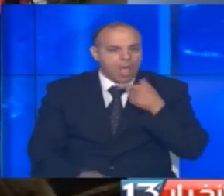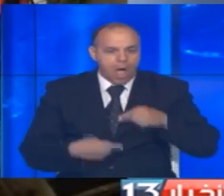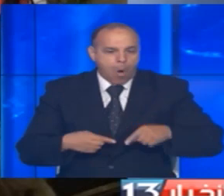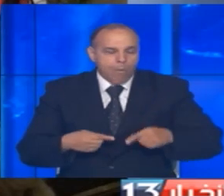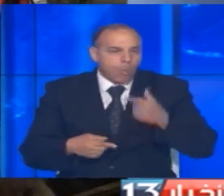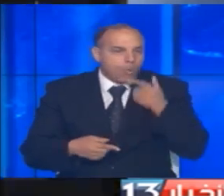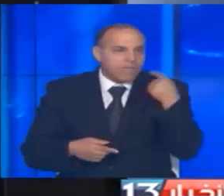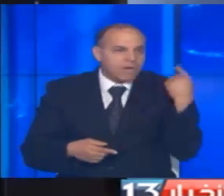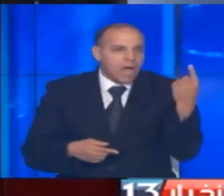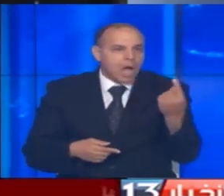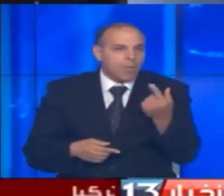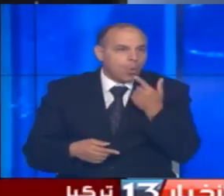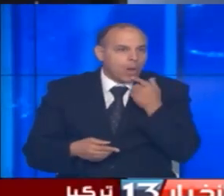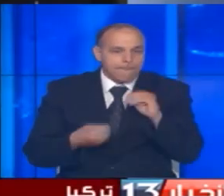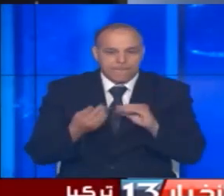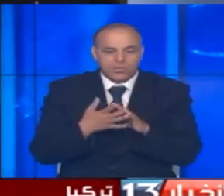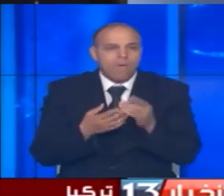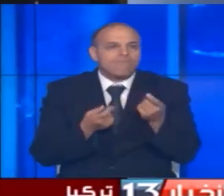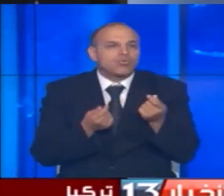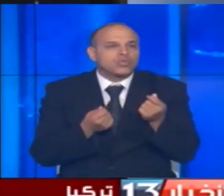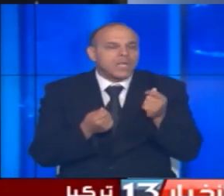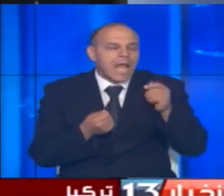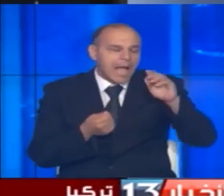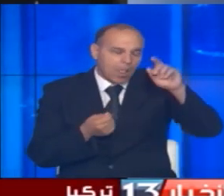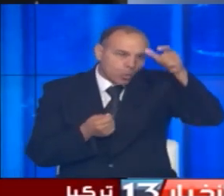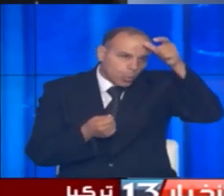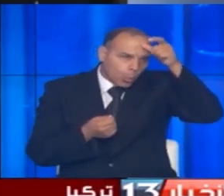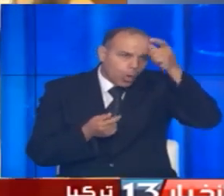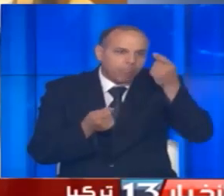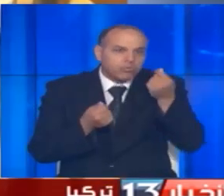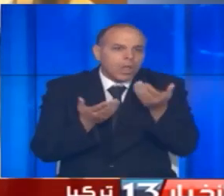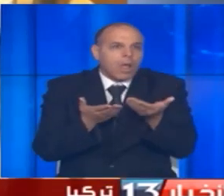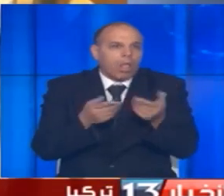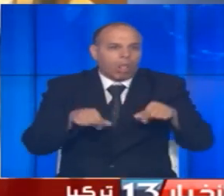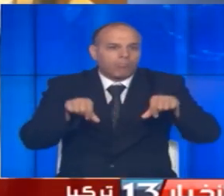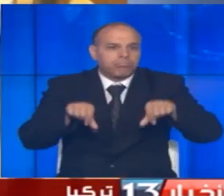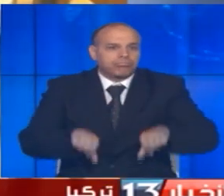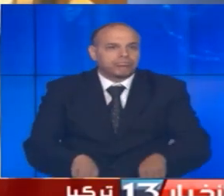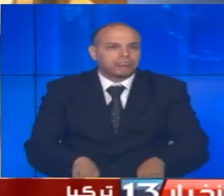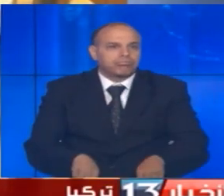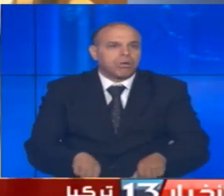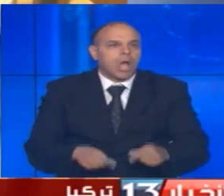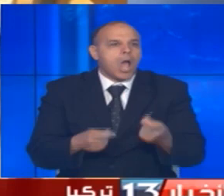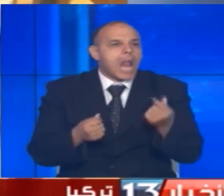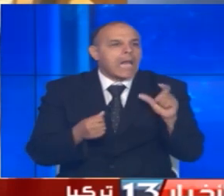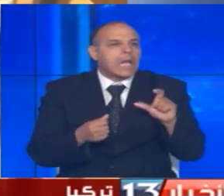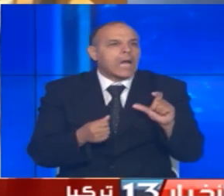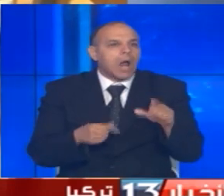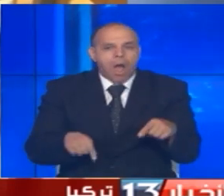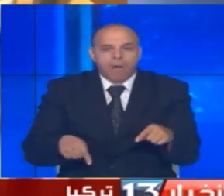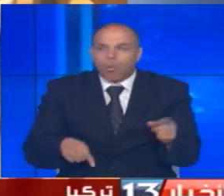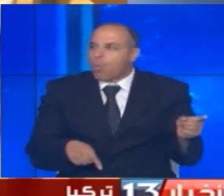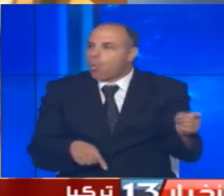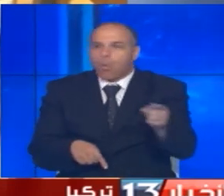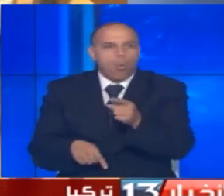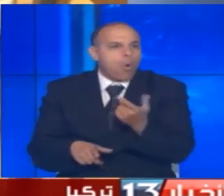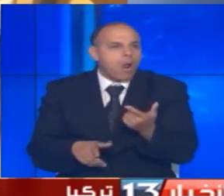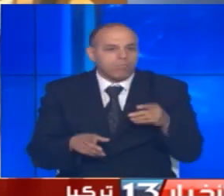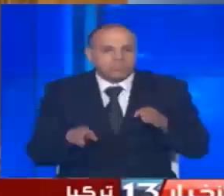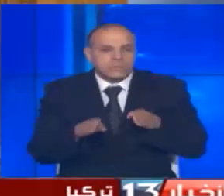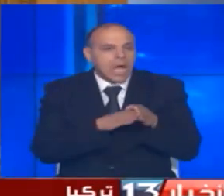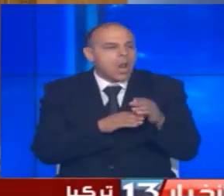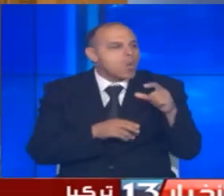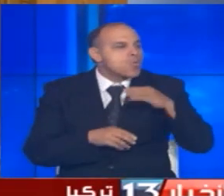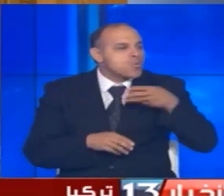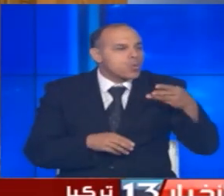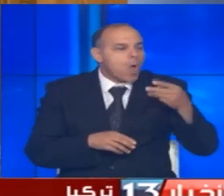دولية من أن تطلأ أزمة الليرة التركية عملة الدول النشئة أثر انهير العملة التركية مخاوف كبرى داخل منطقة اليورو